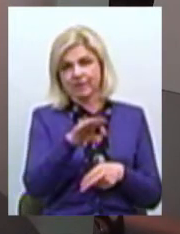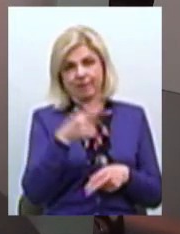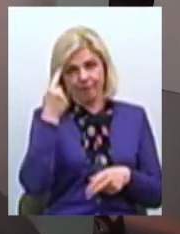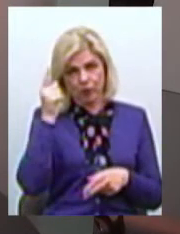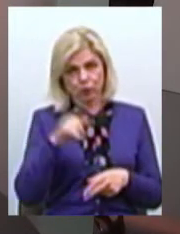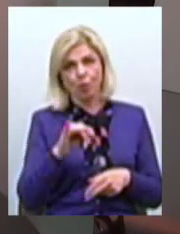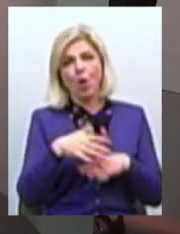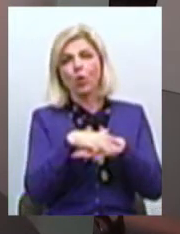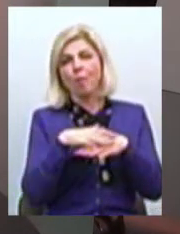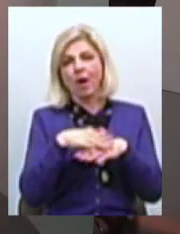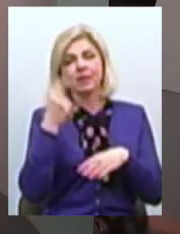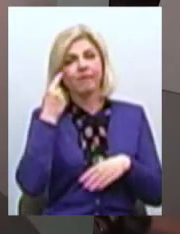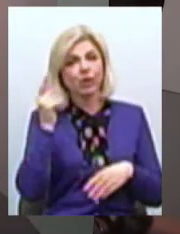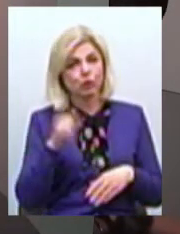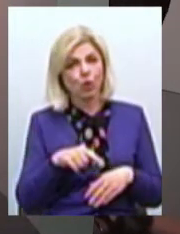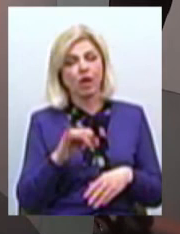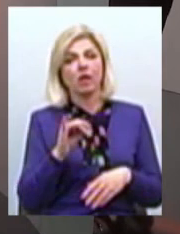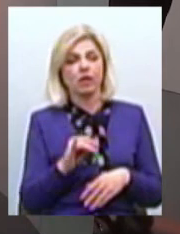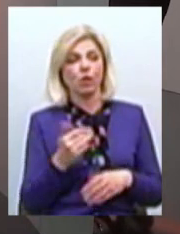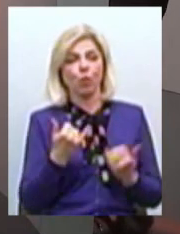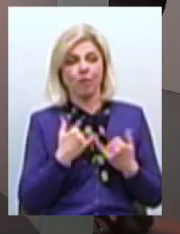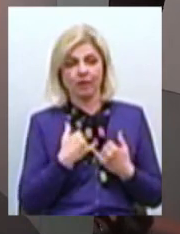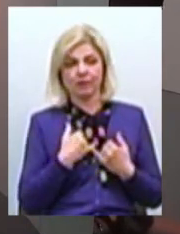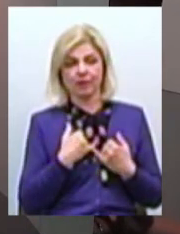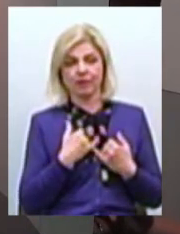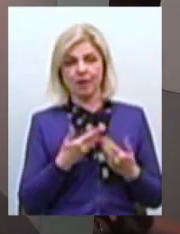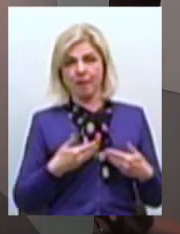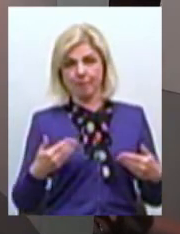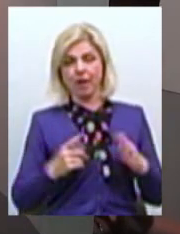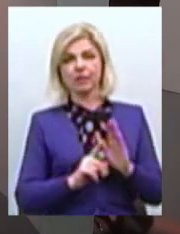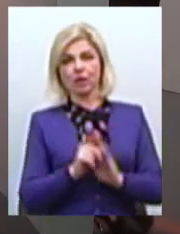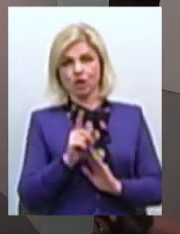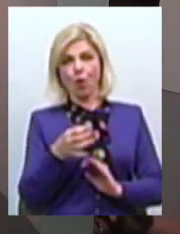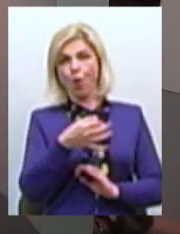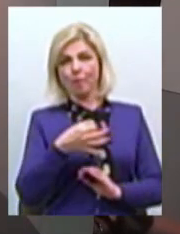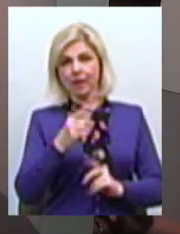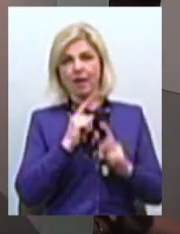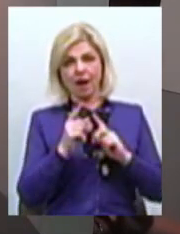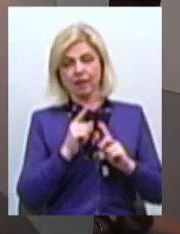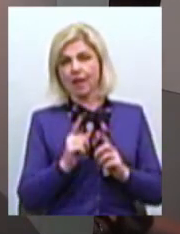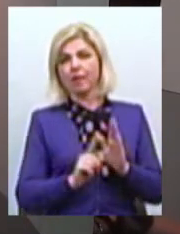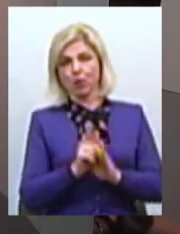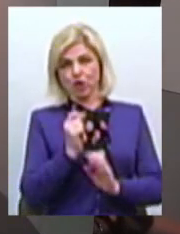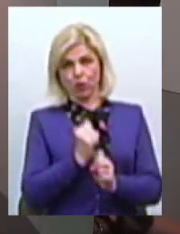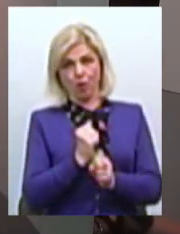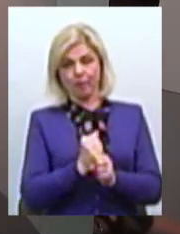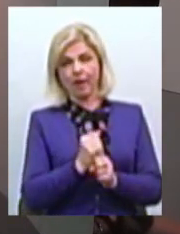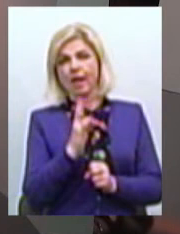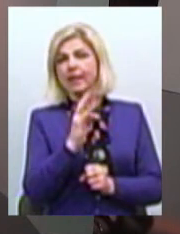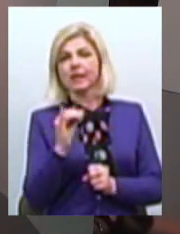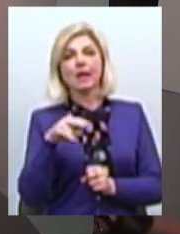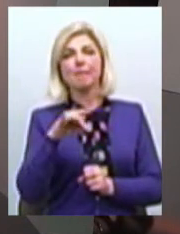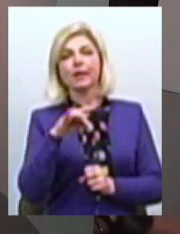громаді відомо І ми розпочали, власна рада, це робити не при Барні, не при